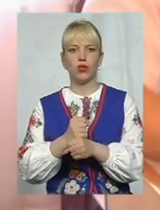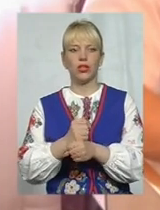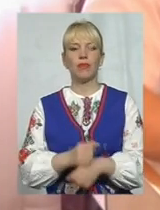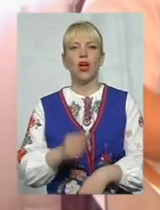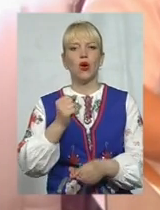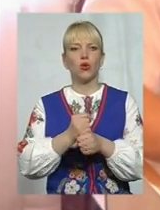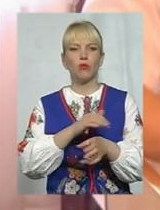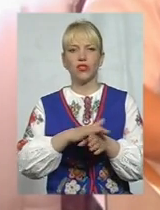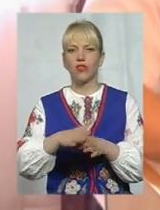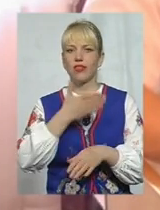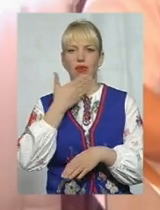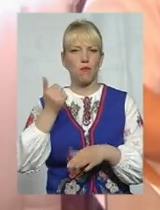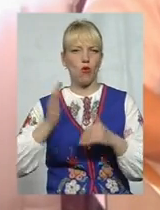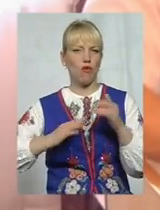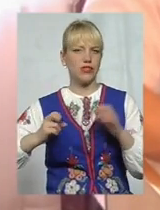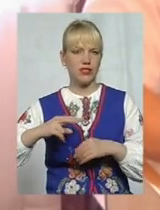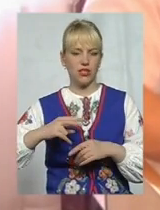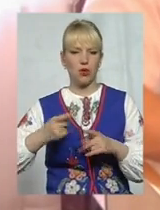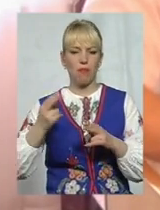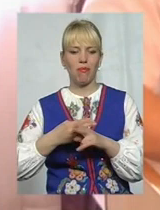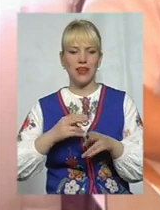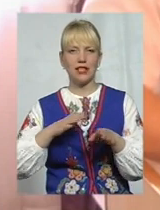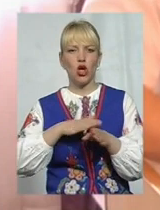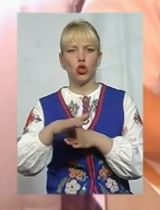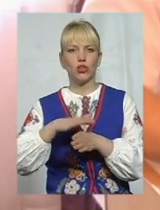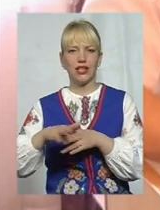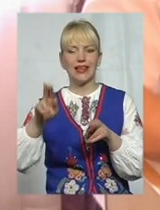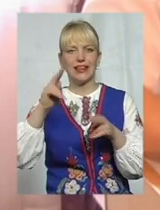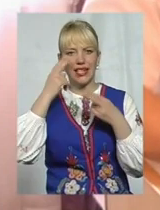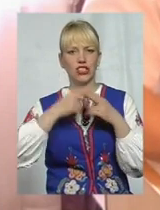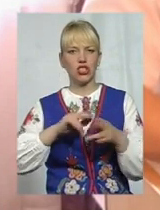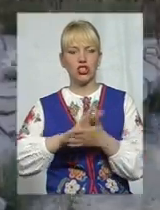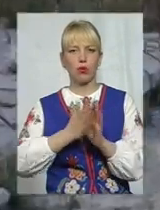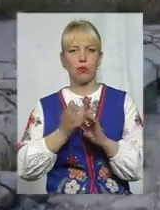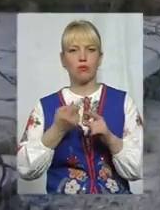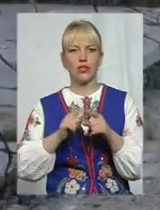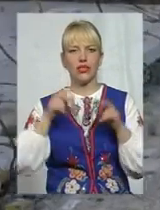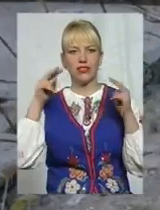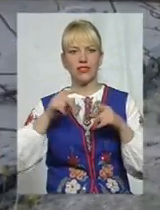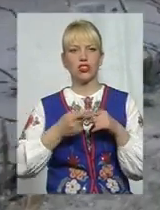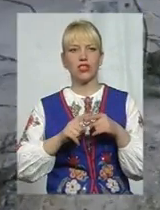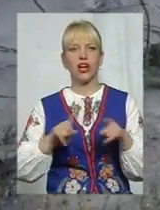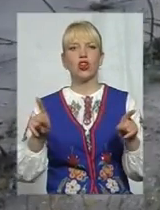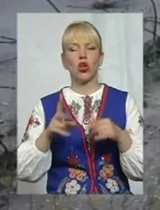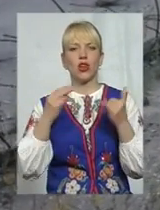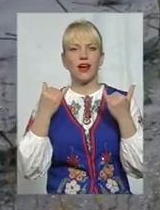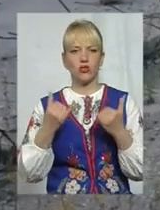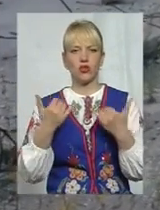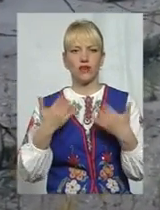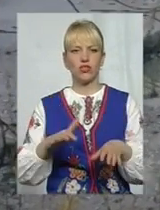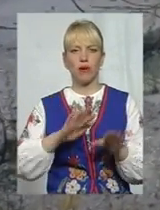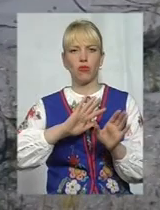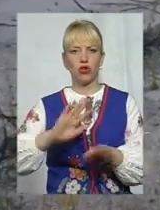виконувались непрофесійно та взагалі без дотримання технічних умов. Про це свідчить те, що на сьогодні вже пройшла